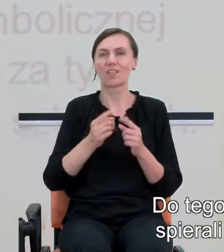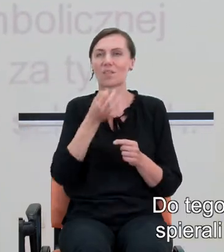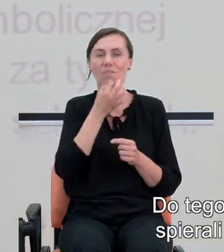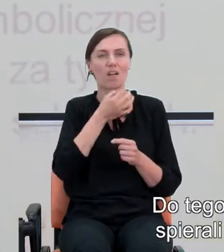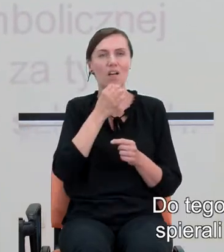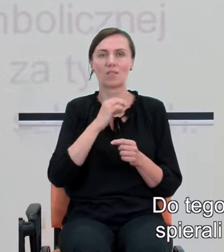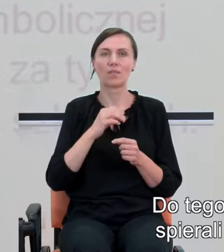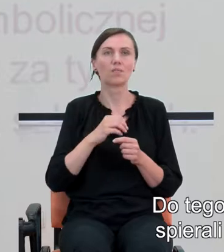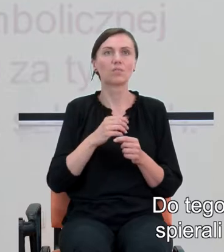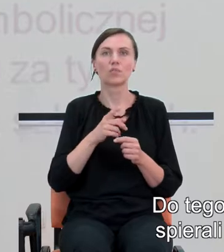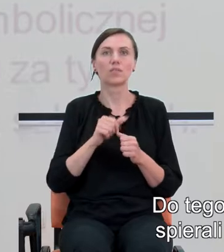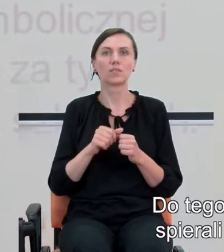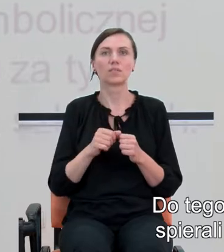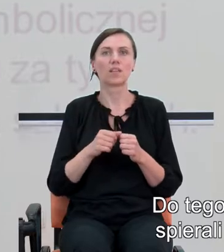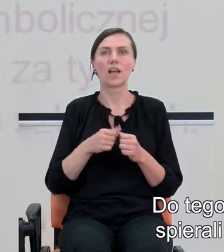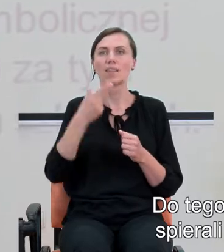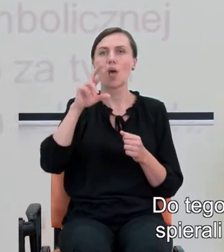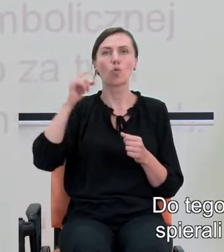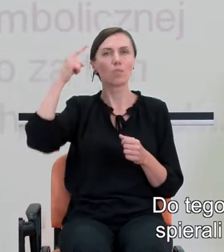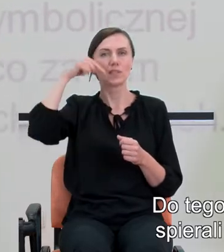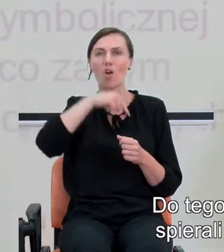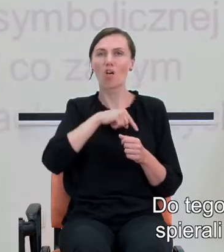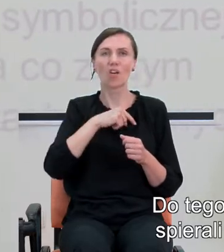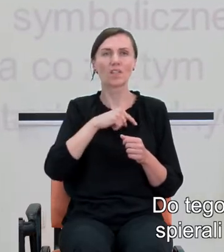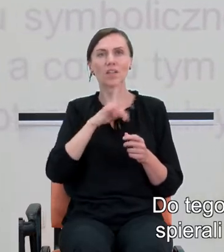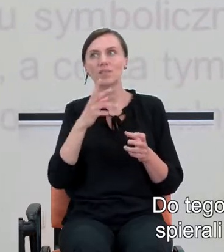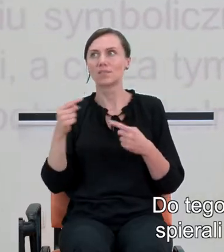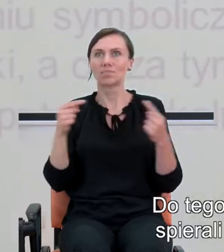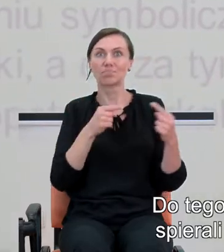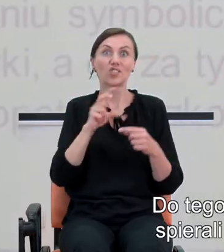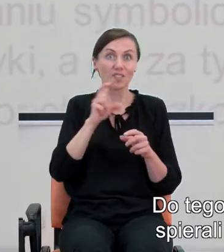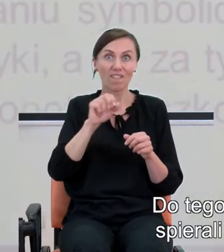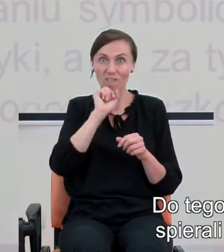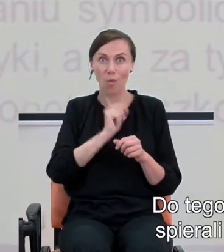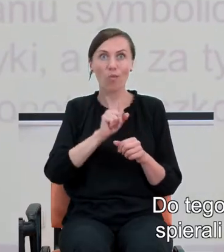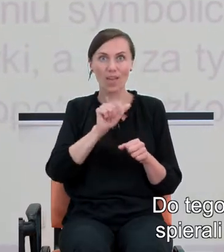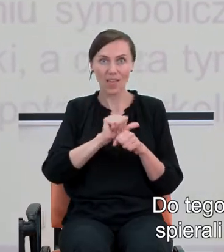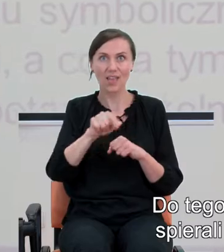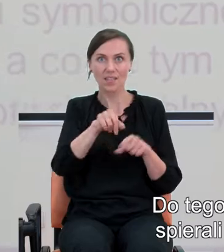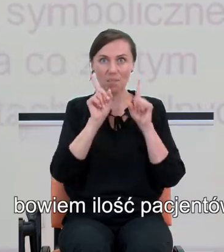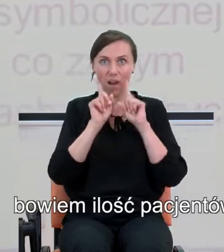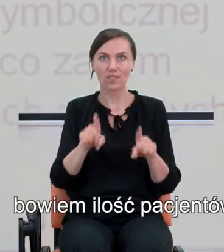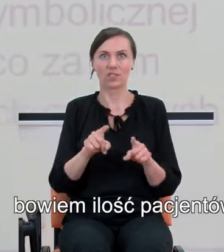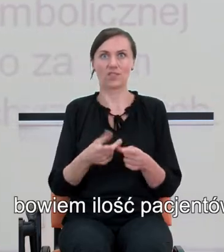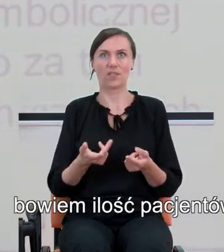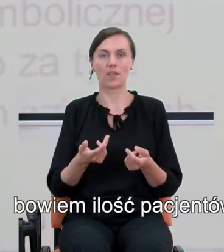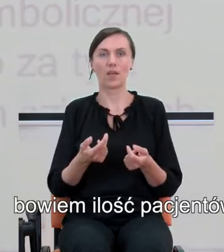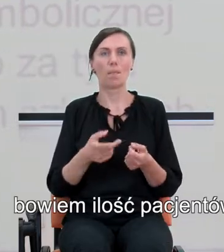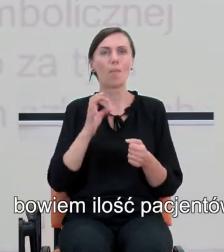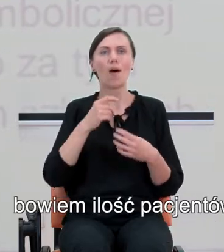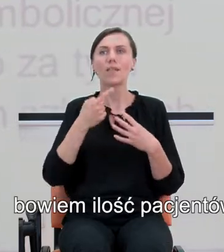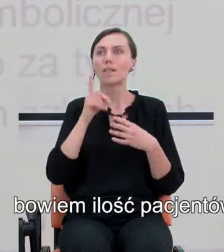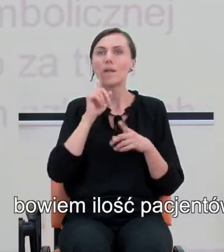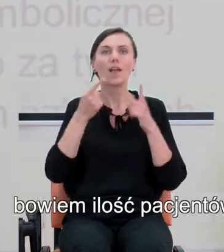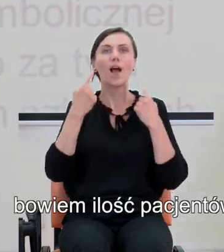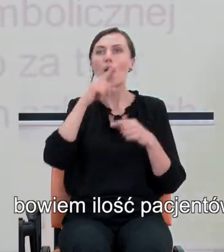tego stopnia rzadkim, że neuropsychologowie spierali się o to, czy w ogóle takie zaburzenie istnieje, bowiem ilość